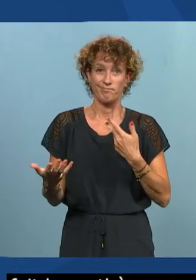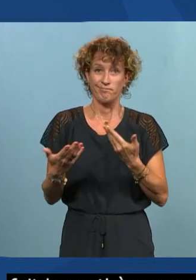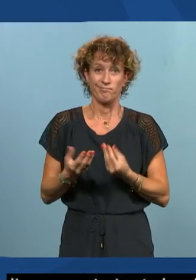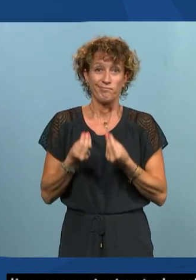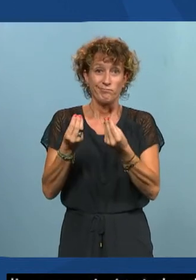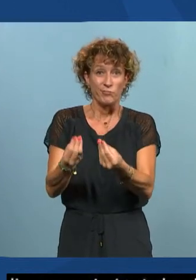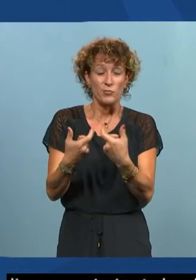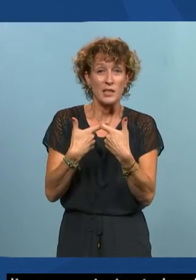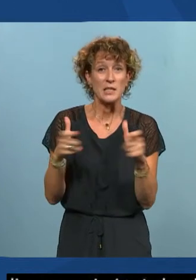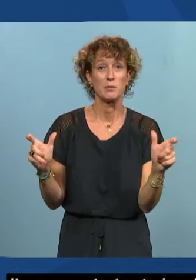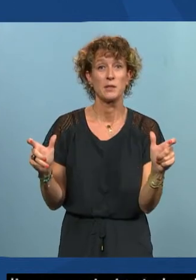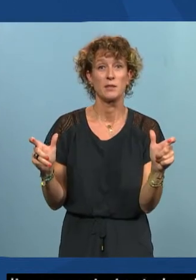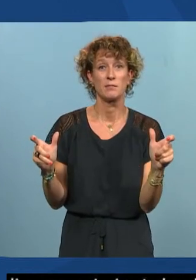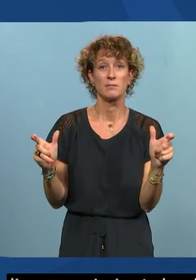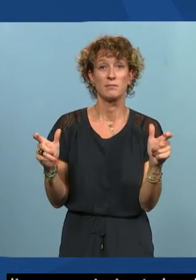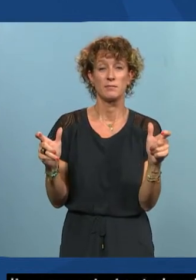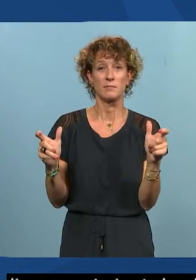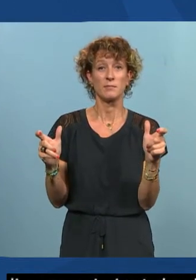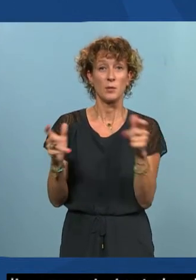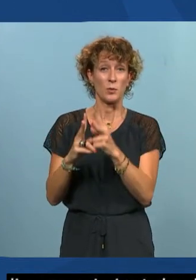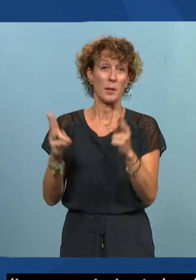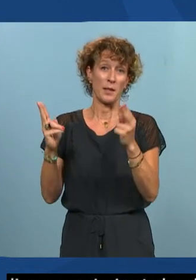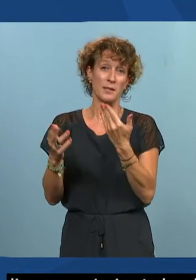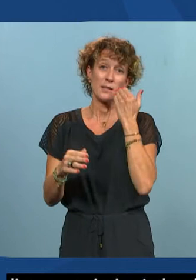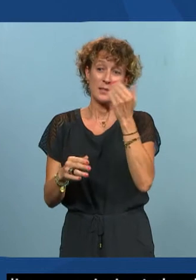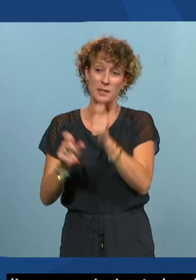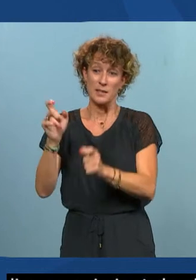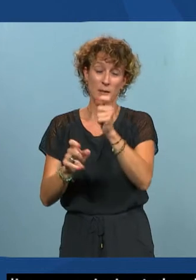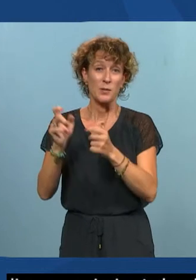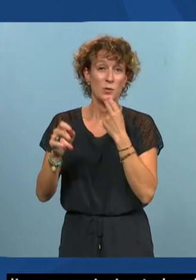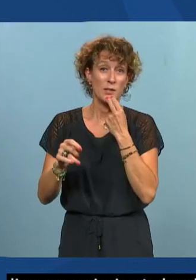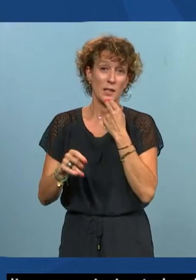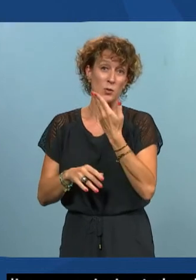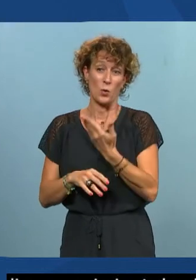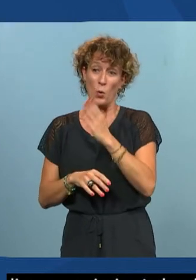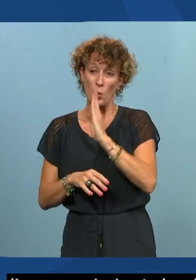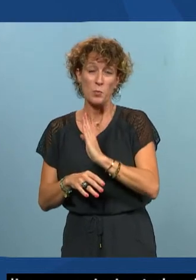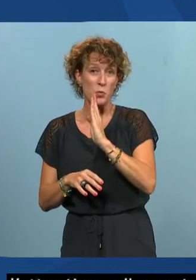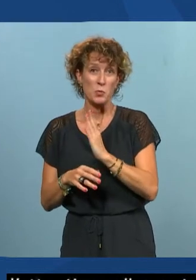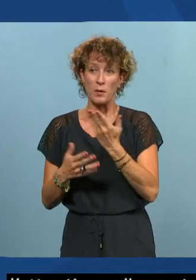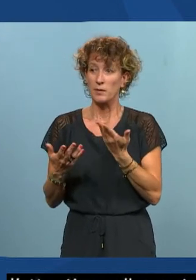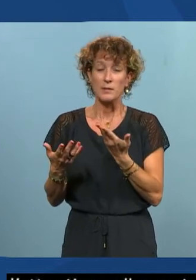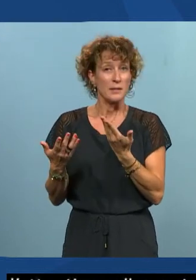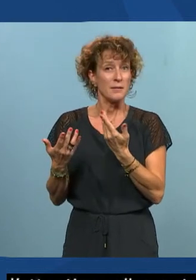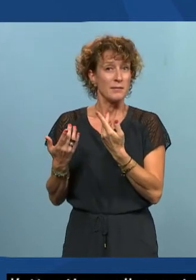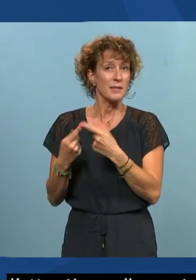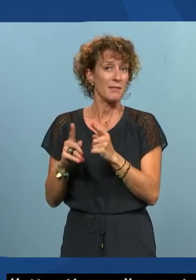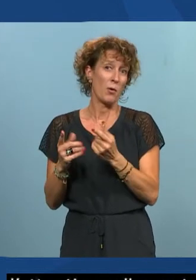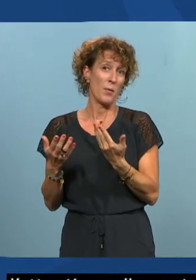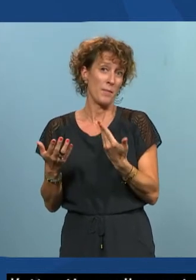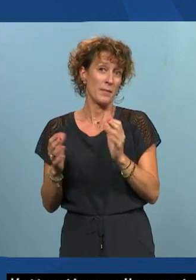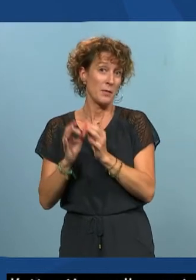plutôt on va devenir accessible sur cette partie là pour certains utilisateurs qui ont des handicaps qui sont parfois totalement différents mais qui ont des besoins communs